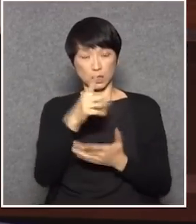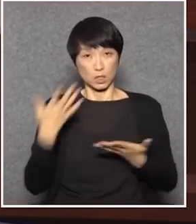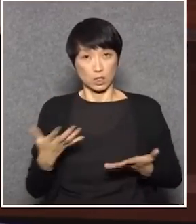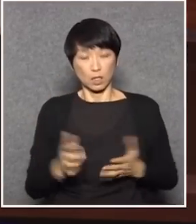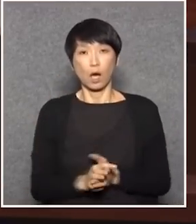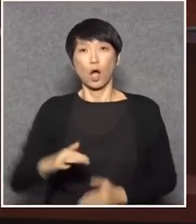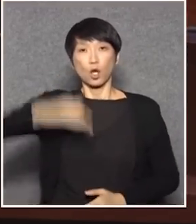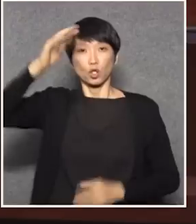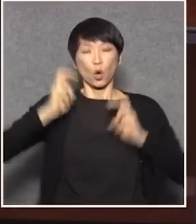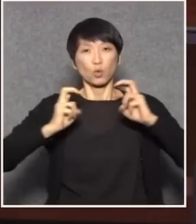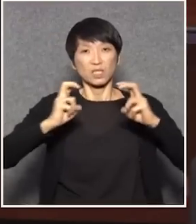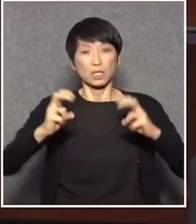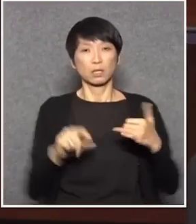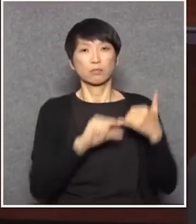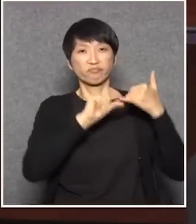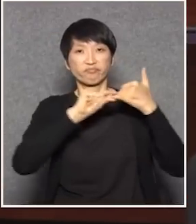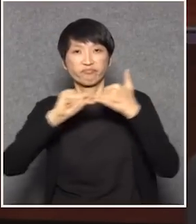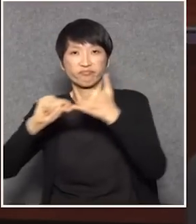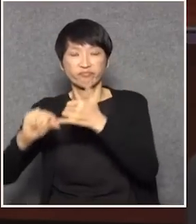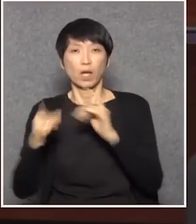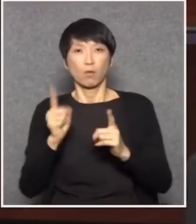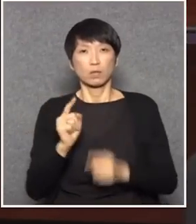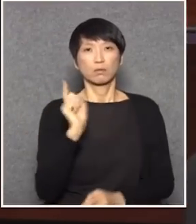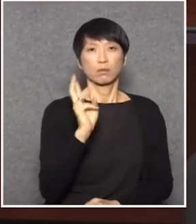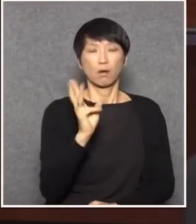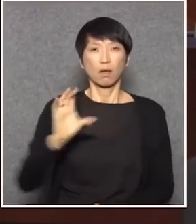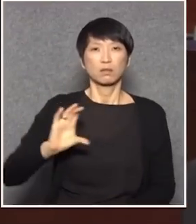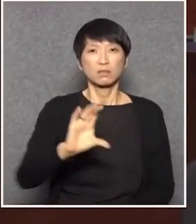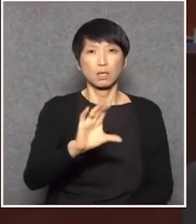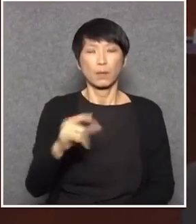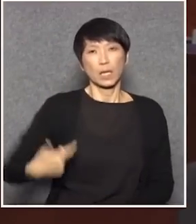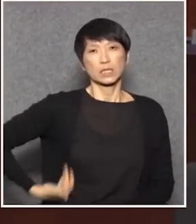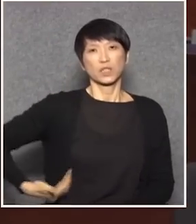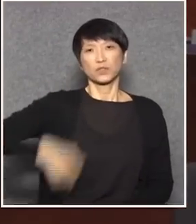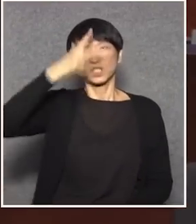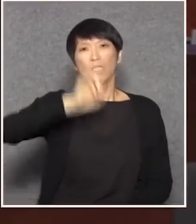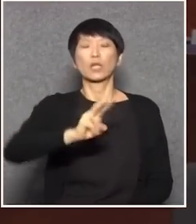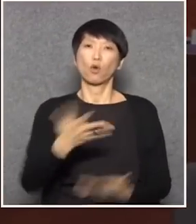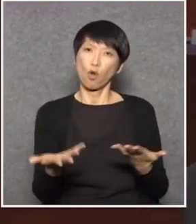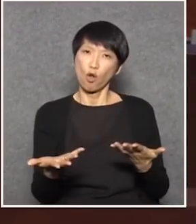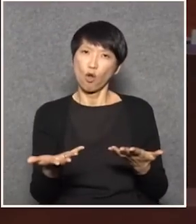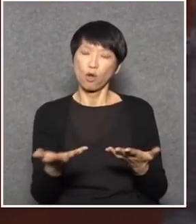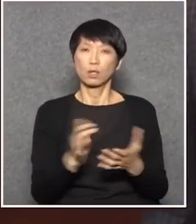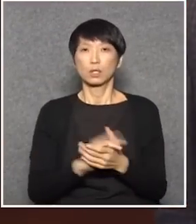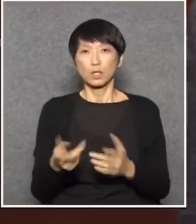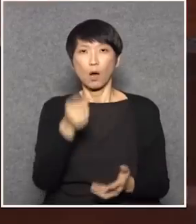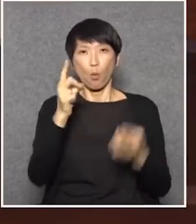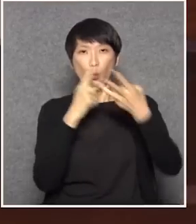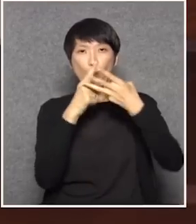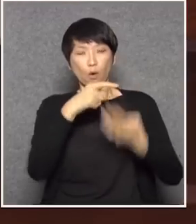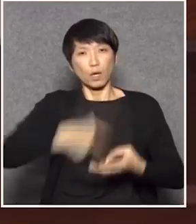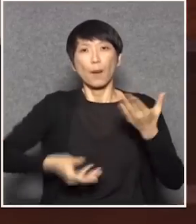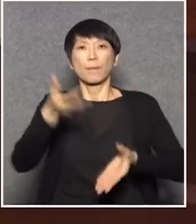鐵延五工程可能要多幾百億那些不是工廠那是什麼概念啊?又可以拿王國興來比較一下是不是?